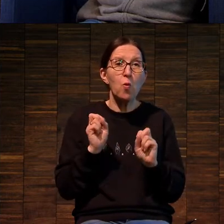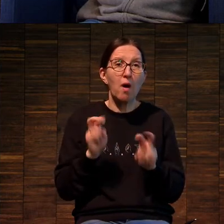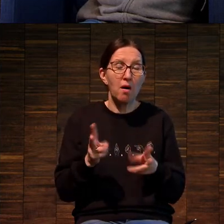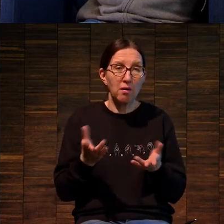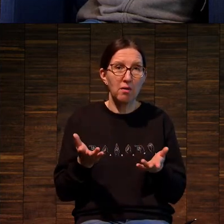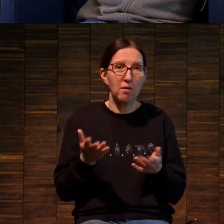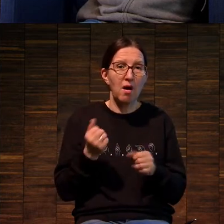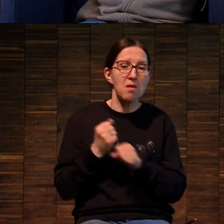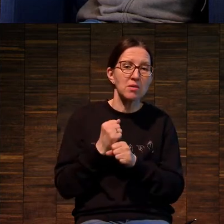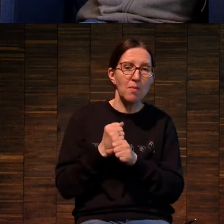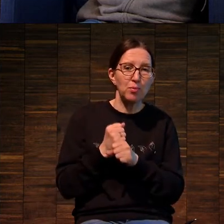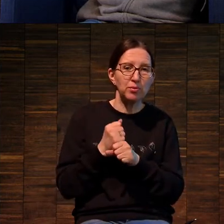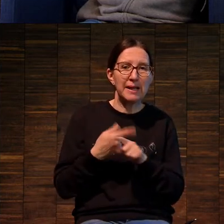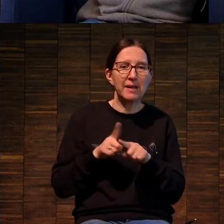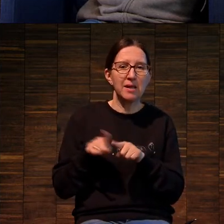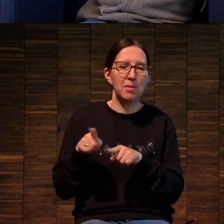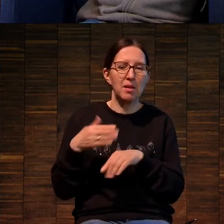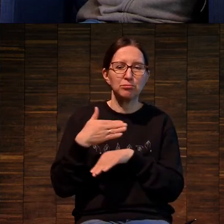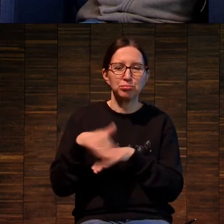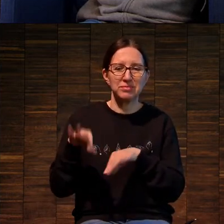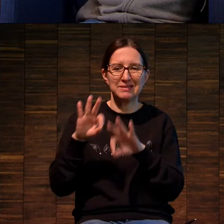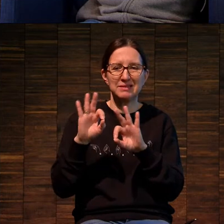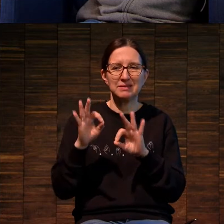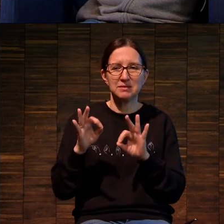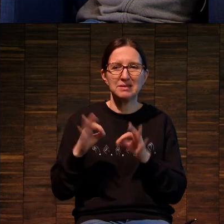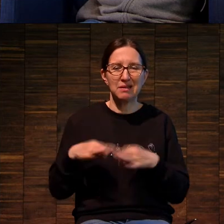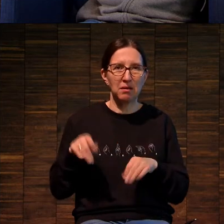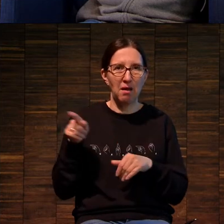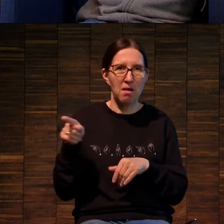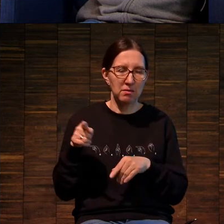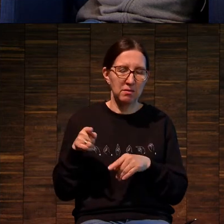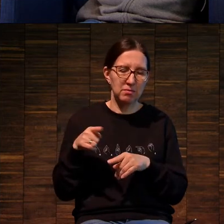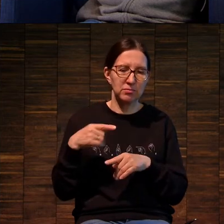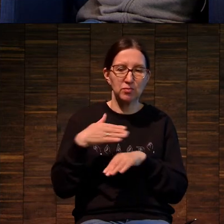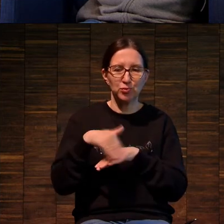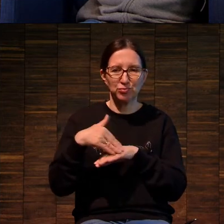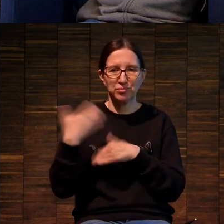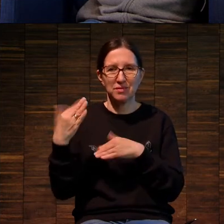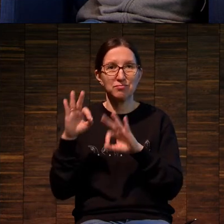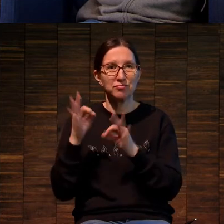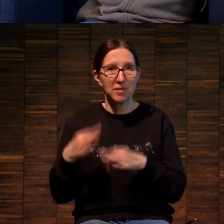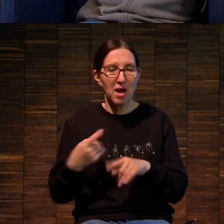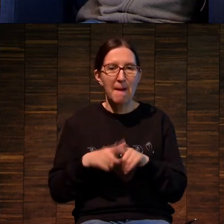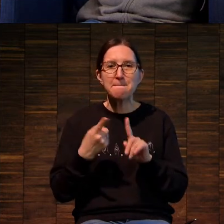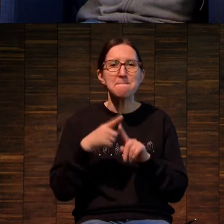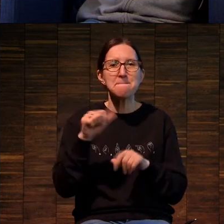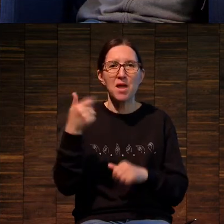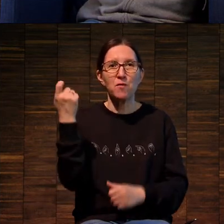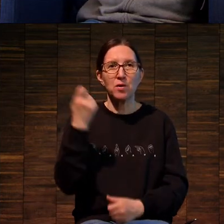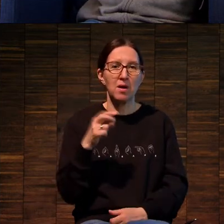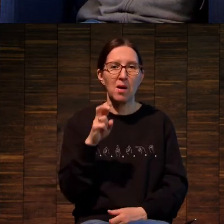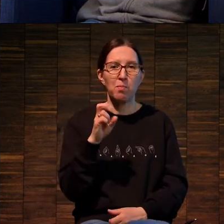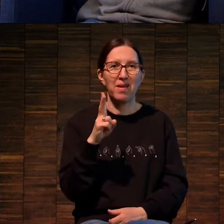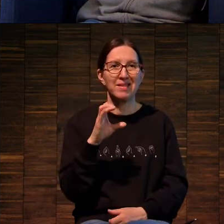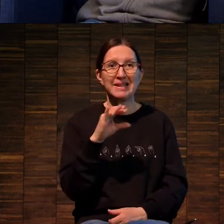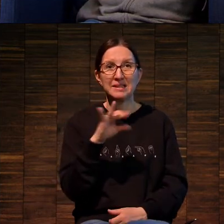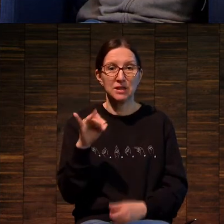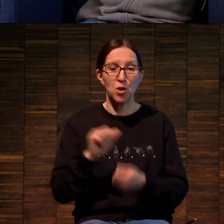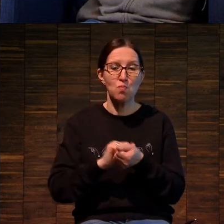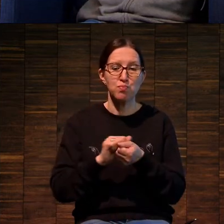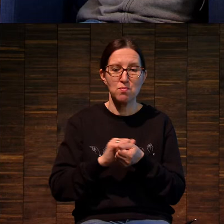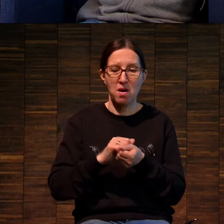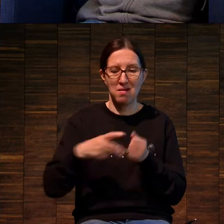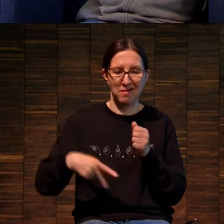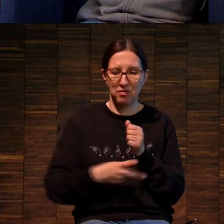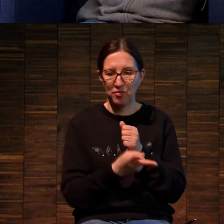работали стрит-артисты. Сейчас уже, наверное, так не работают, но в первые Бэнкси, когда резался трафарет на бумаге